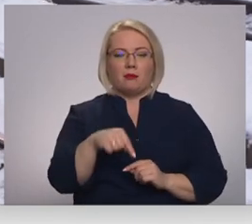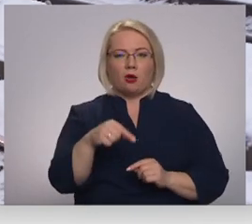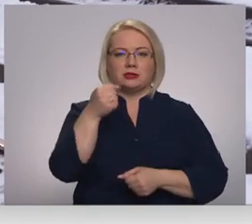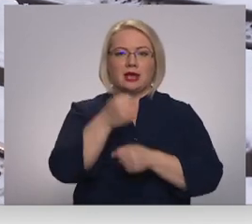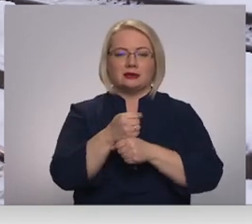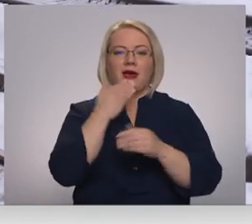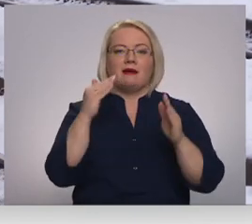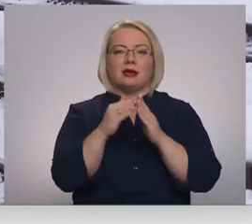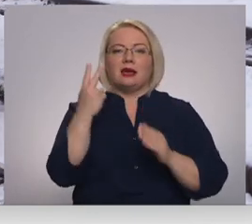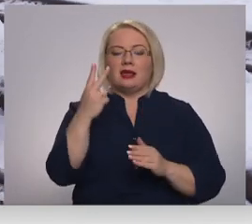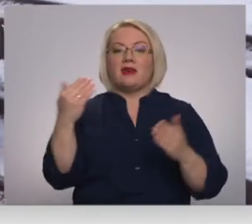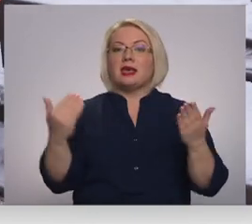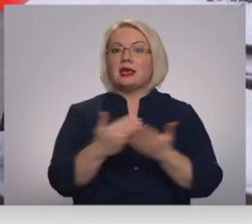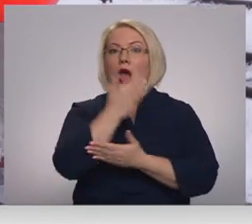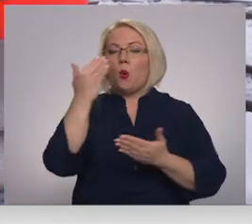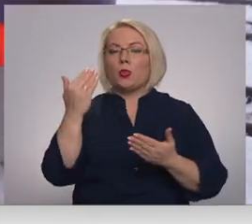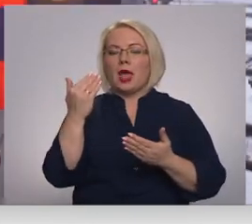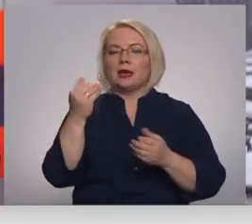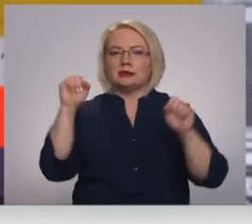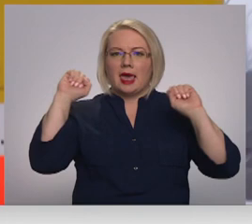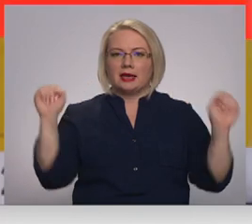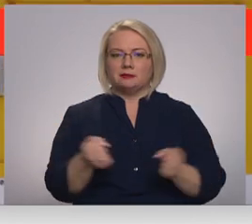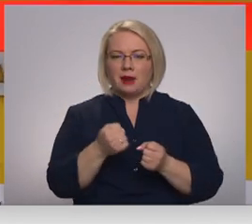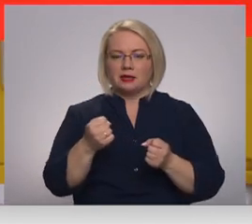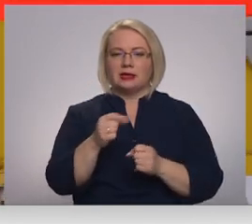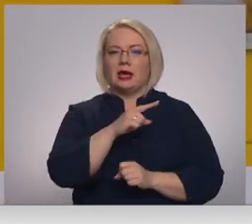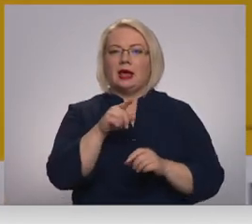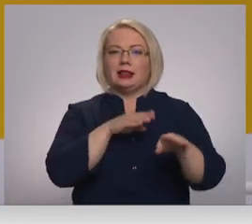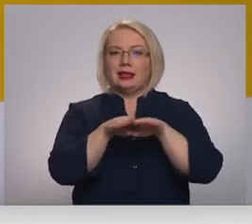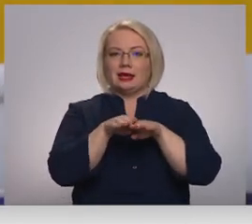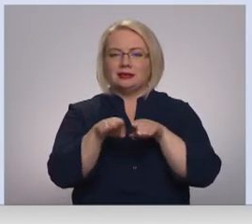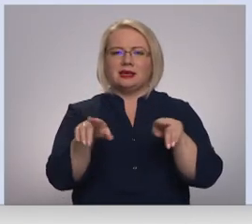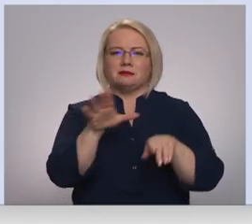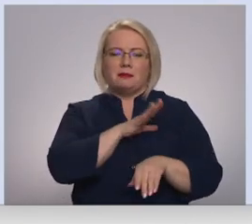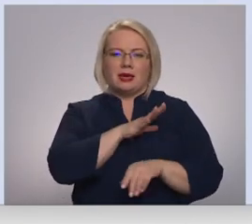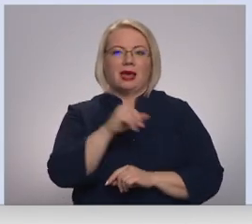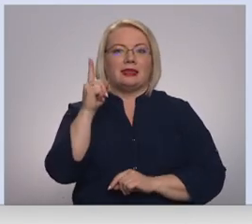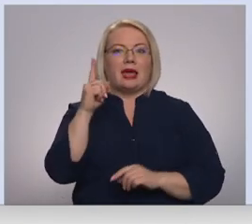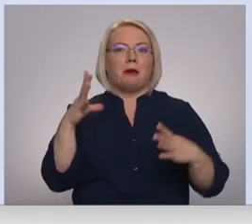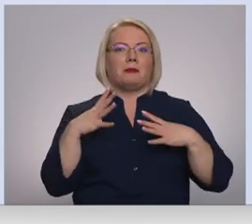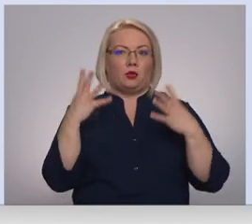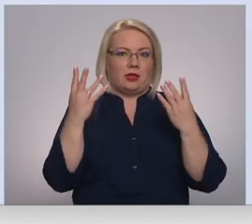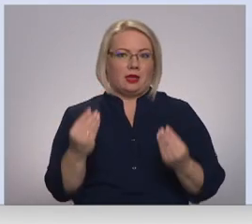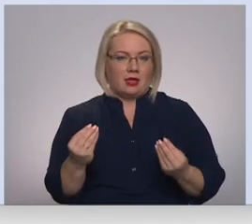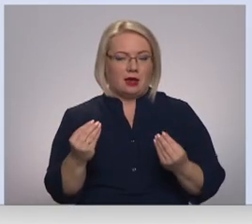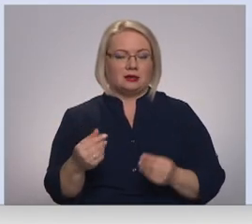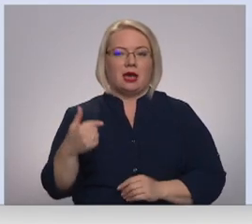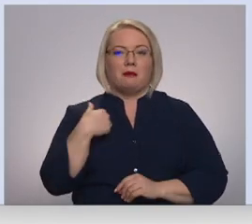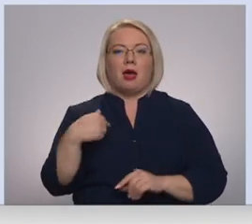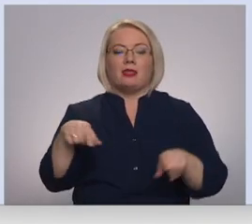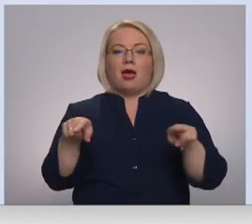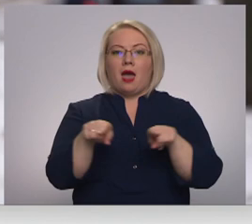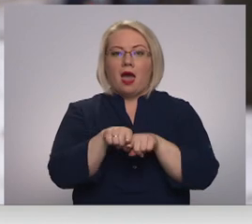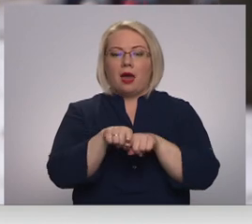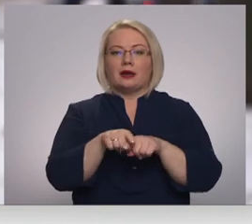Tas ir jaunais. Darba dienās ieviestais ekspresareis. Līdzīgs līdz šim kursēja tikai brīvdienās. Man arī cīši